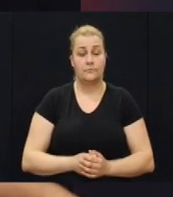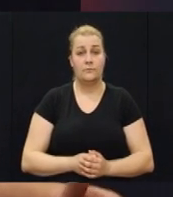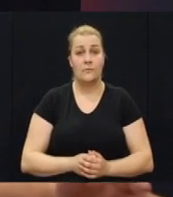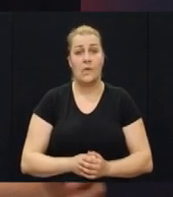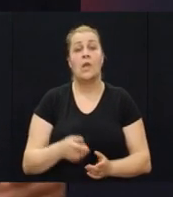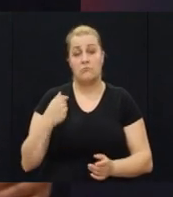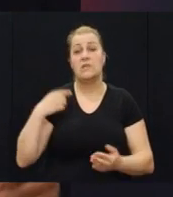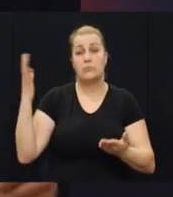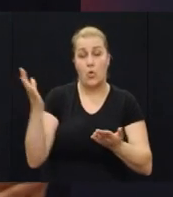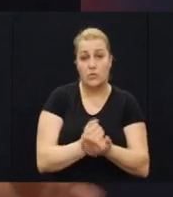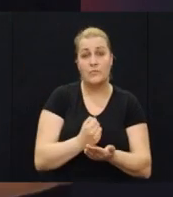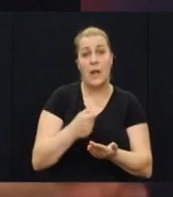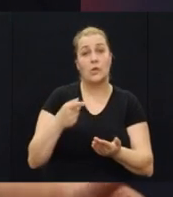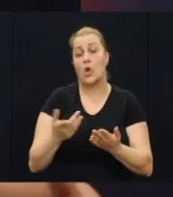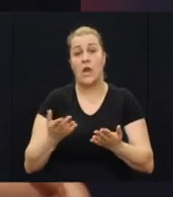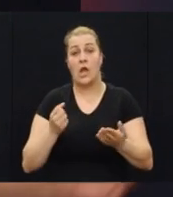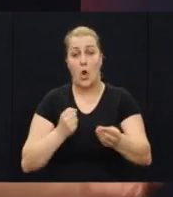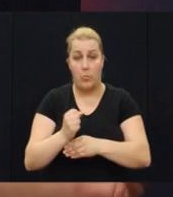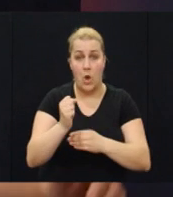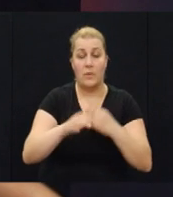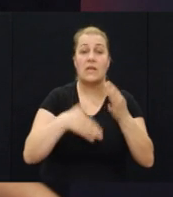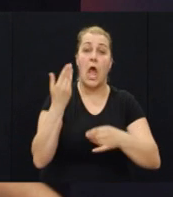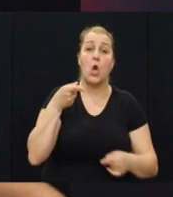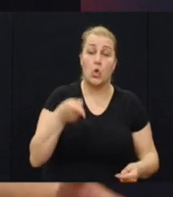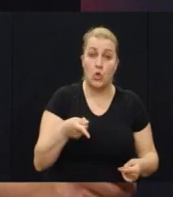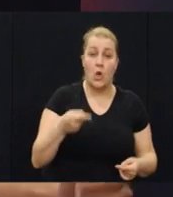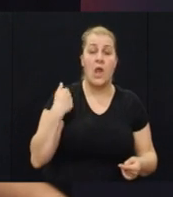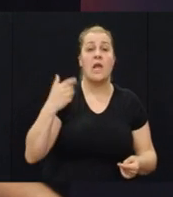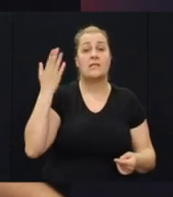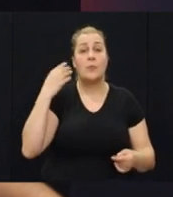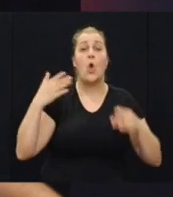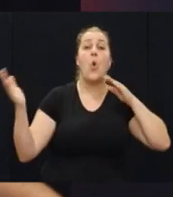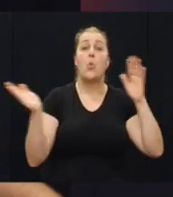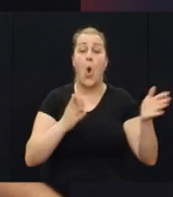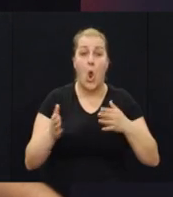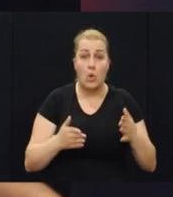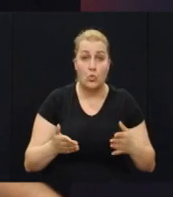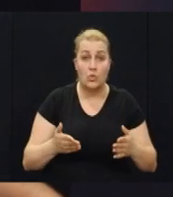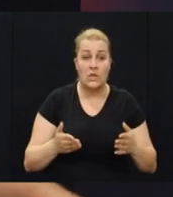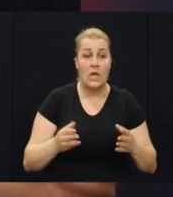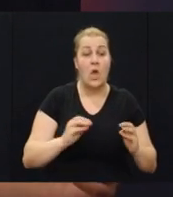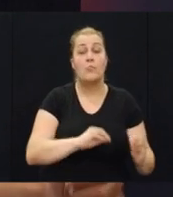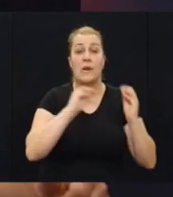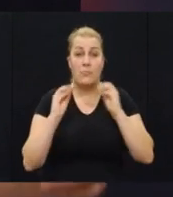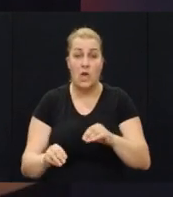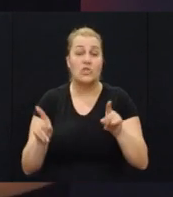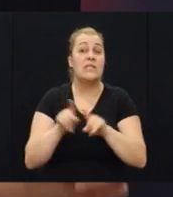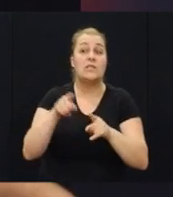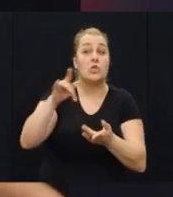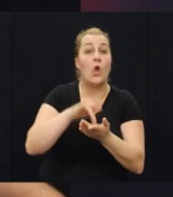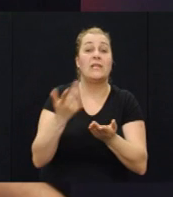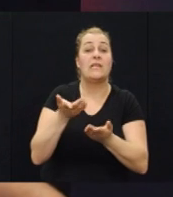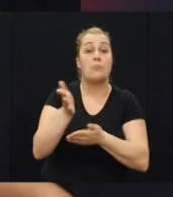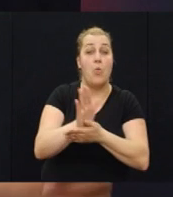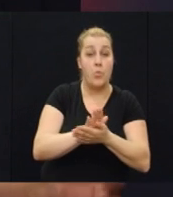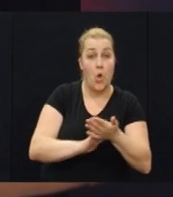smo uspili to jedno probiti nakon toga sam bio u Luj pribačeni smo u Luj znači isto tamo gdje smo